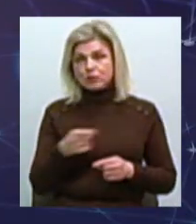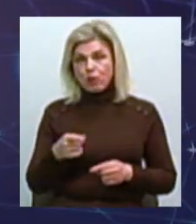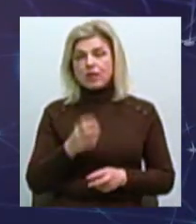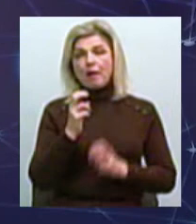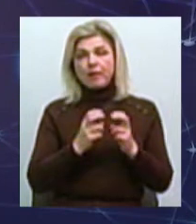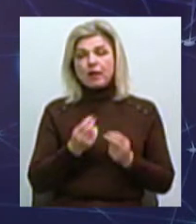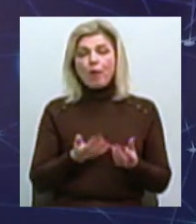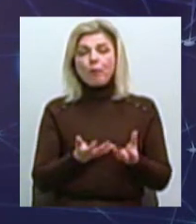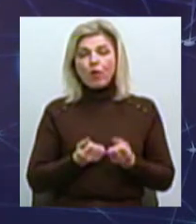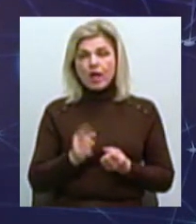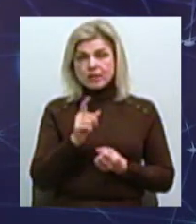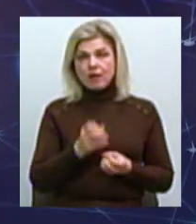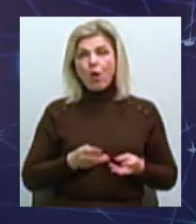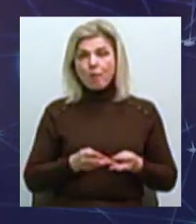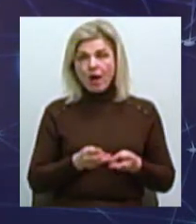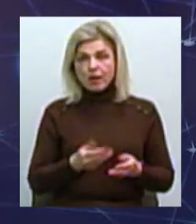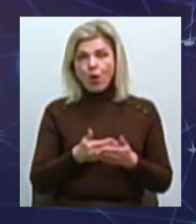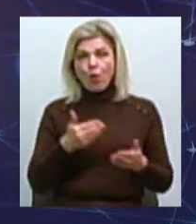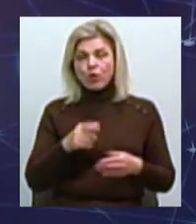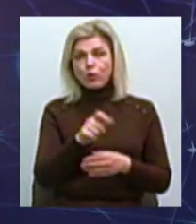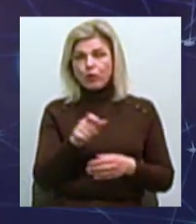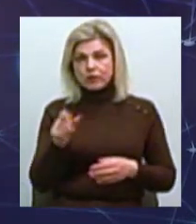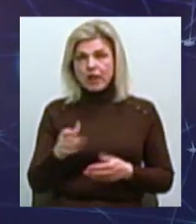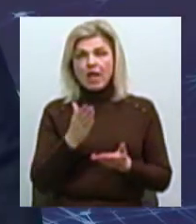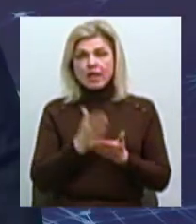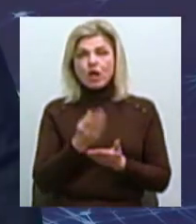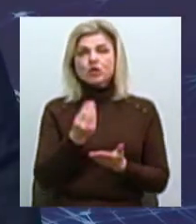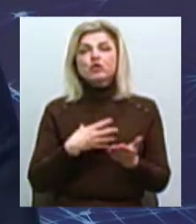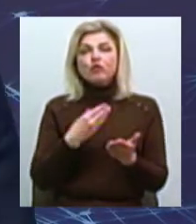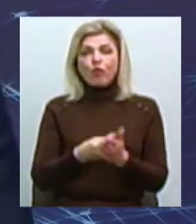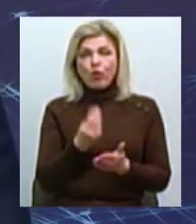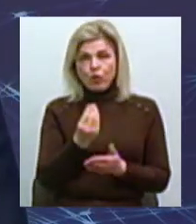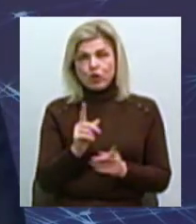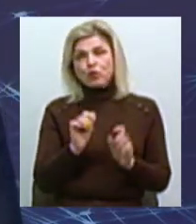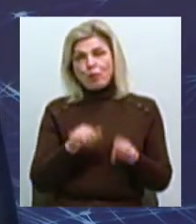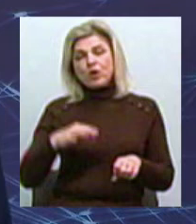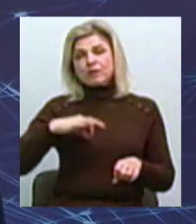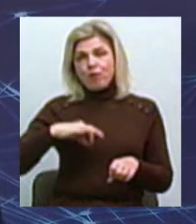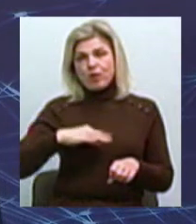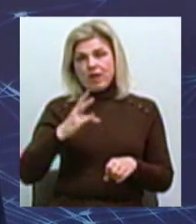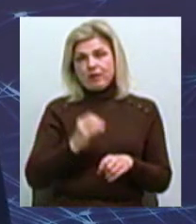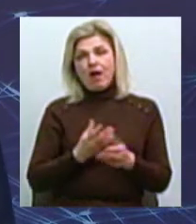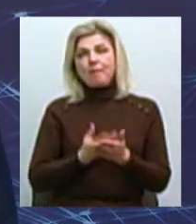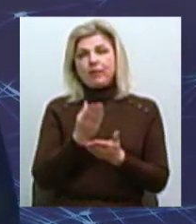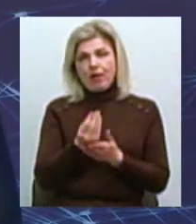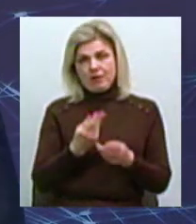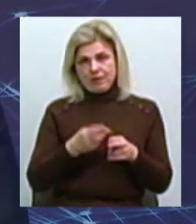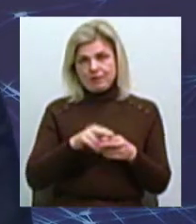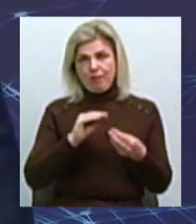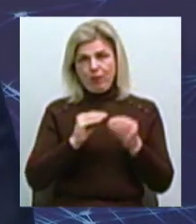отримувати кошти за опалення від населення В нього будуть власні обігові кошти, які можуть бути використані на погашення цих проблем